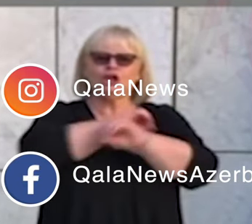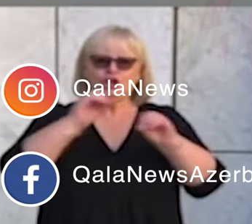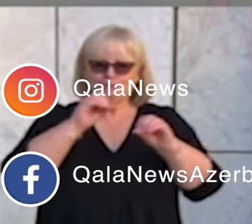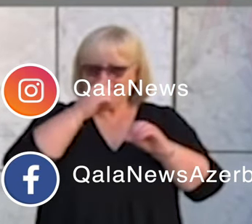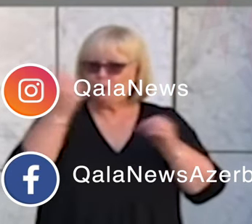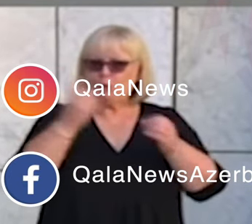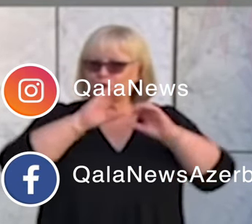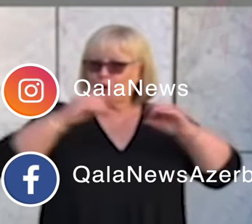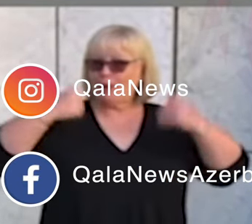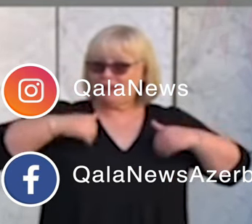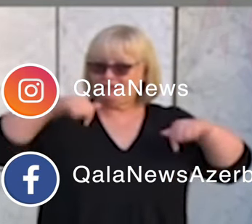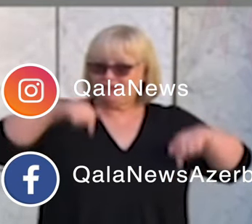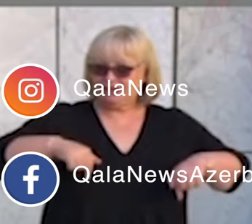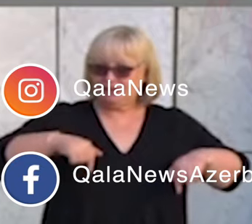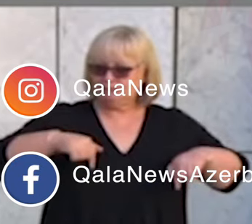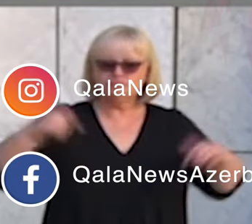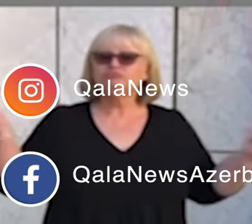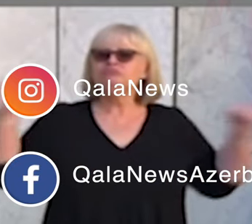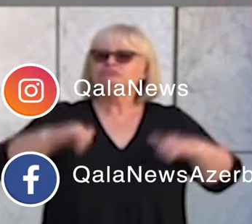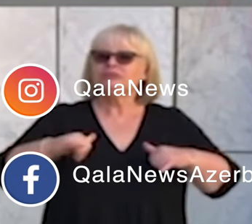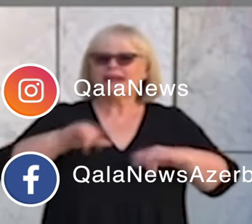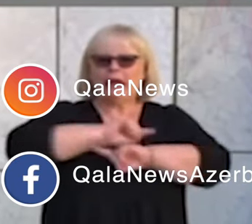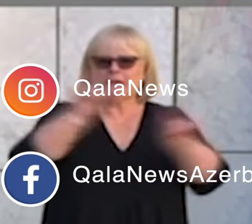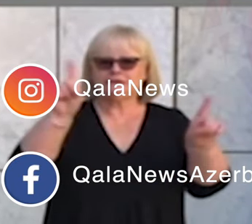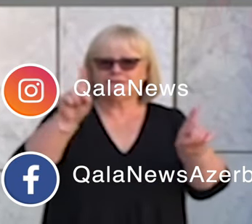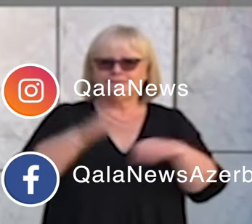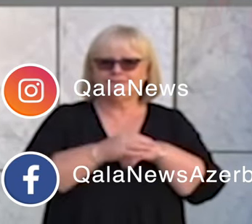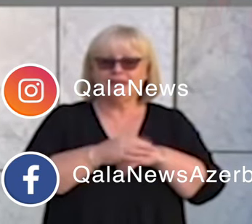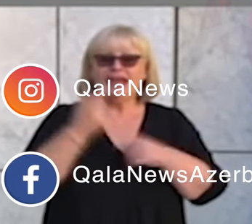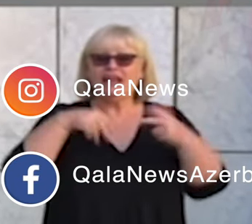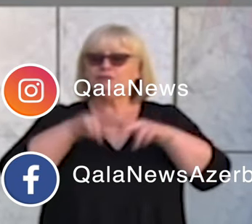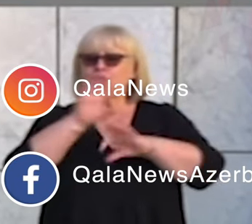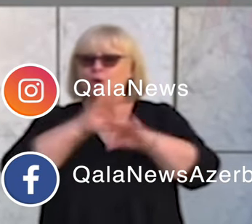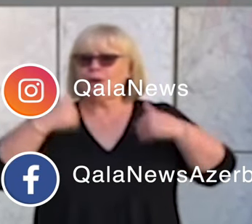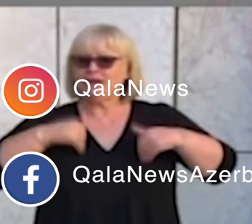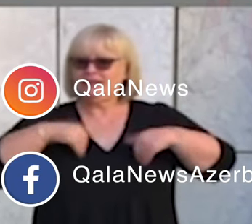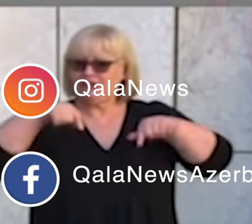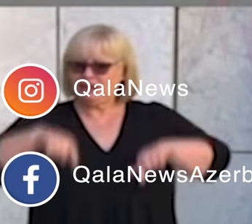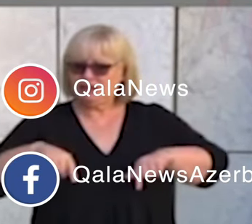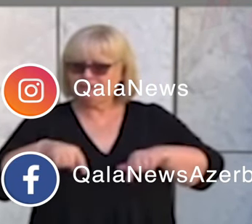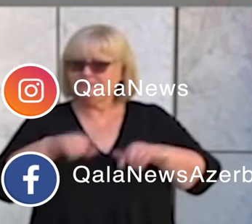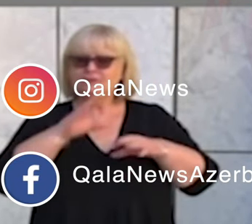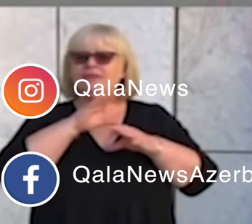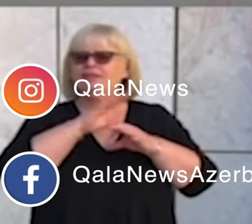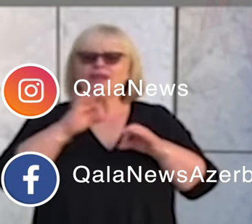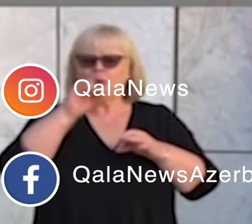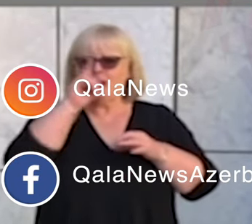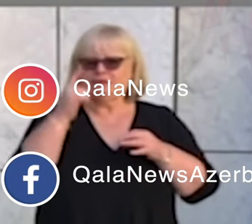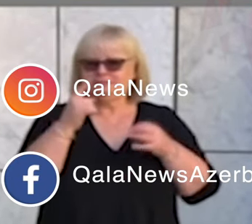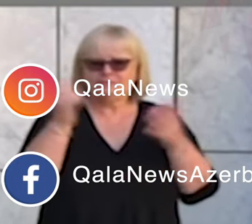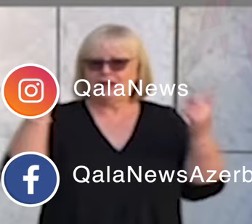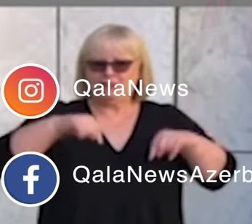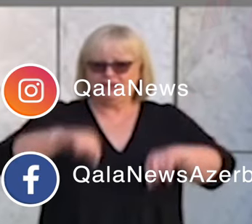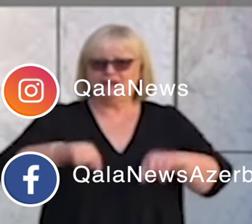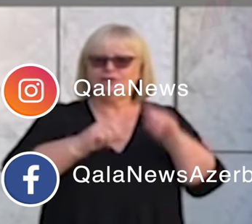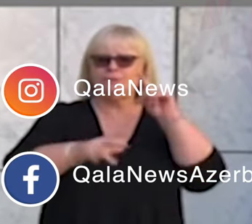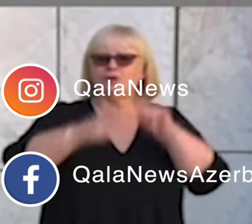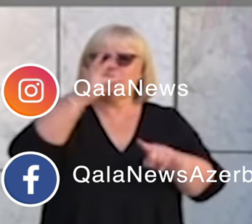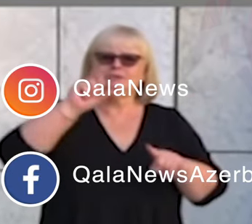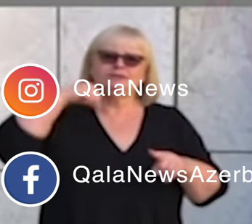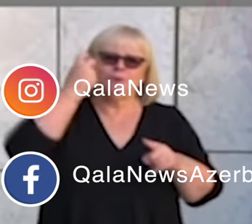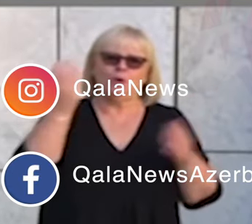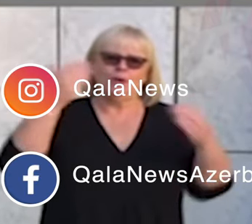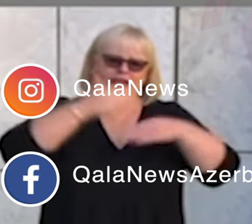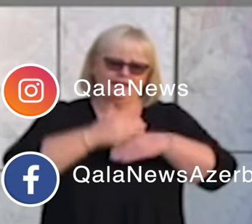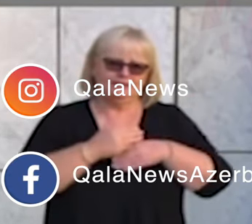ölkənin başnaziri Scott Morrison elan edib. O bildirib ki, Avstraliyada qeydə alınan yolxuma hallarının təxminən 80%-i ölkə xaricində qeydə